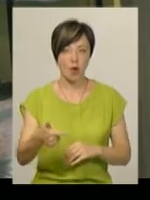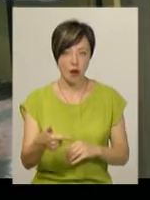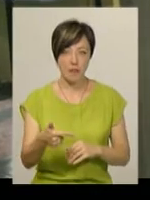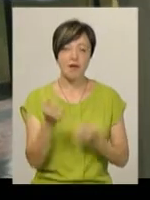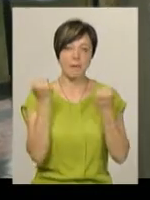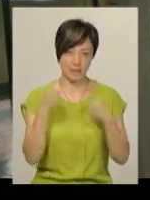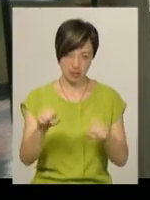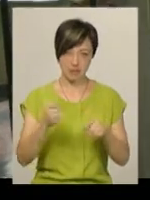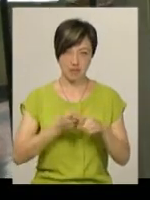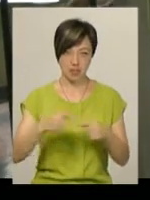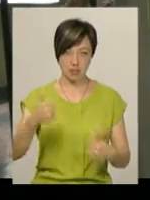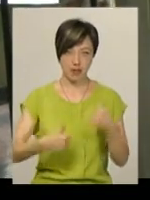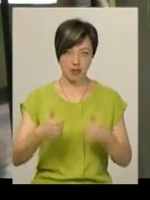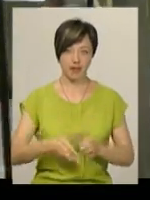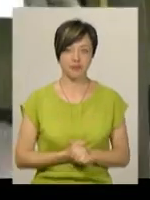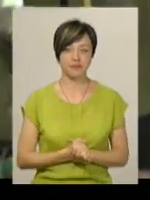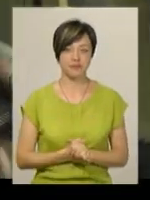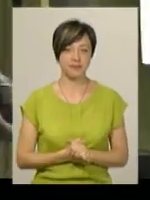переміг у цих змаганнях.